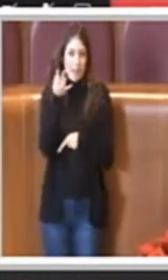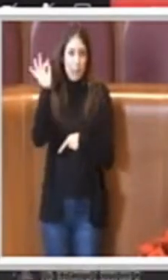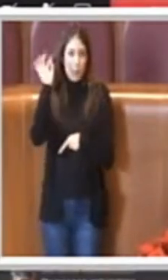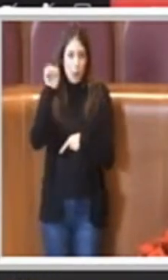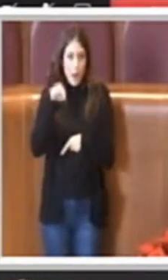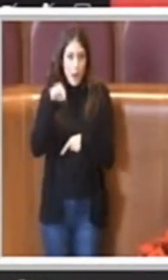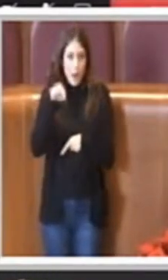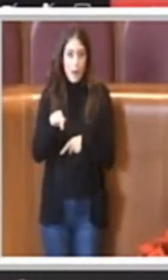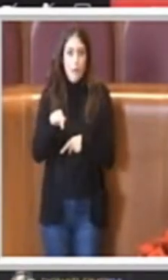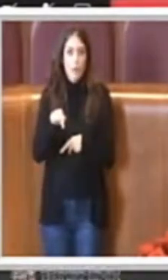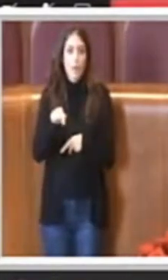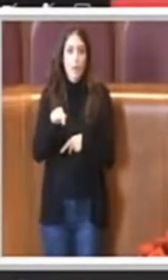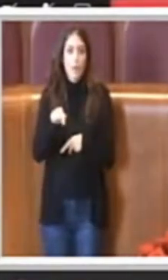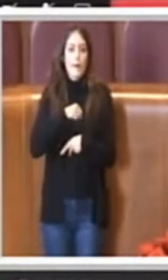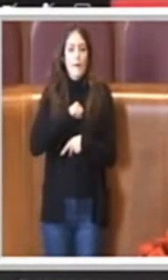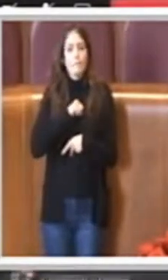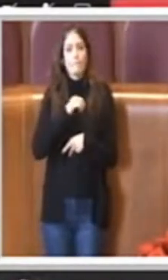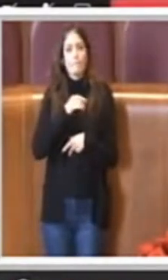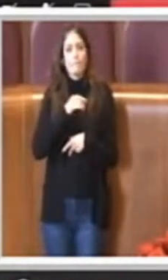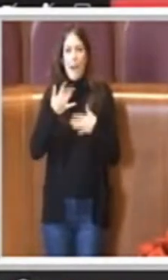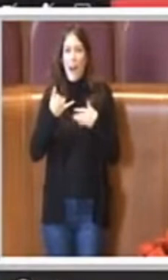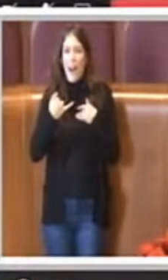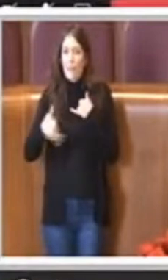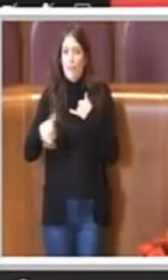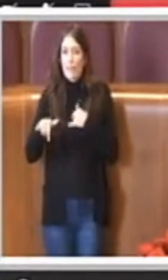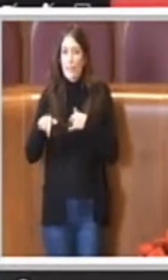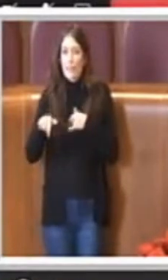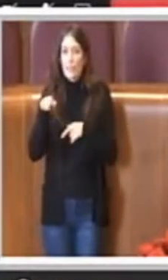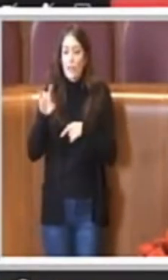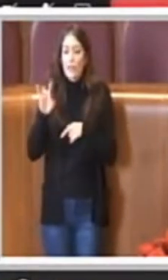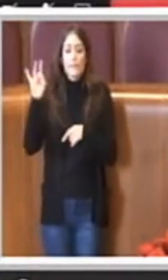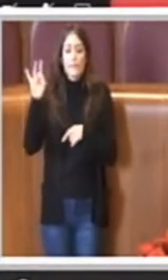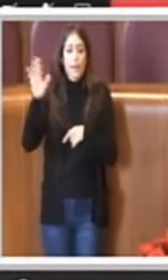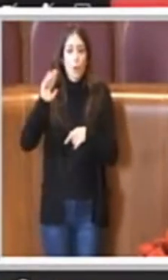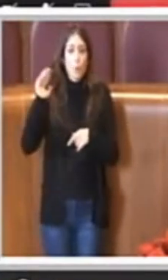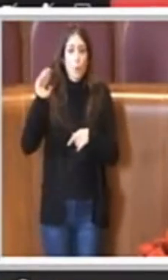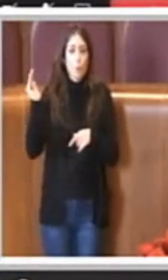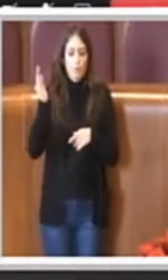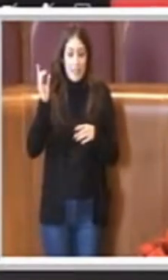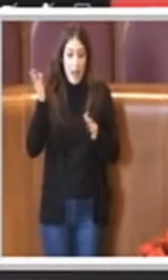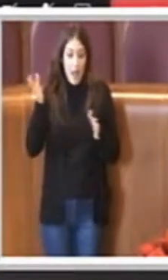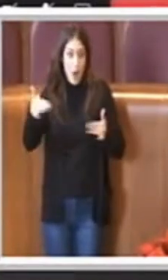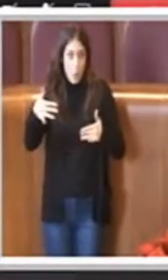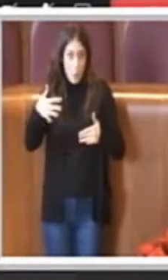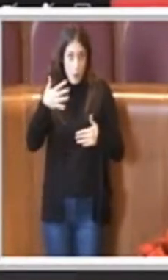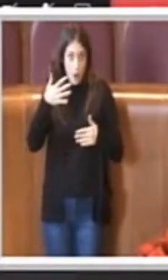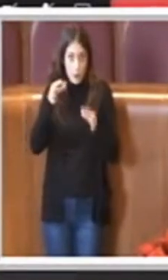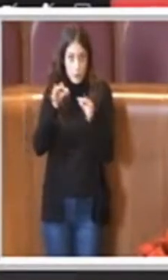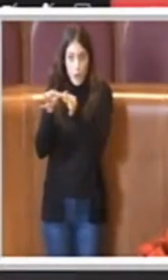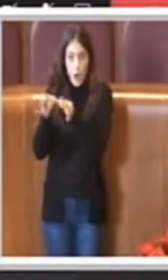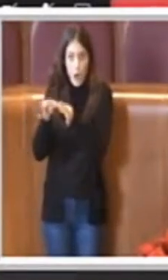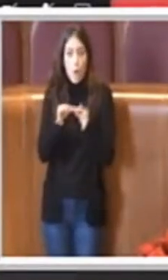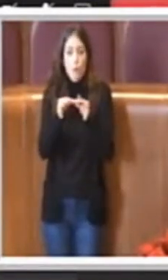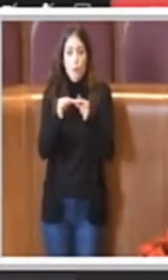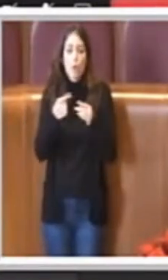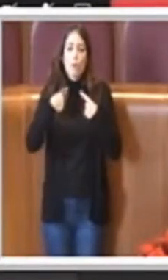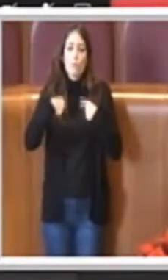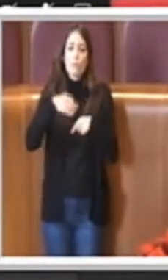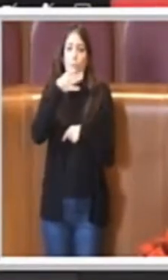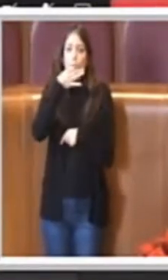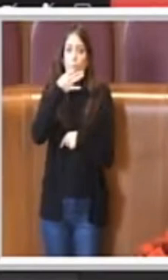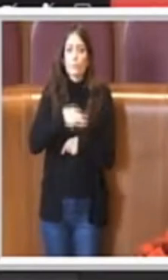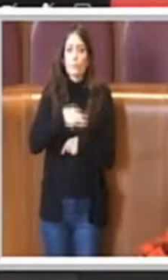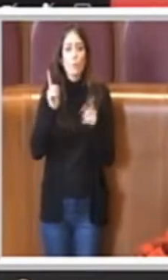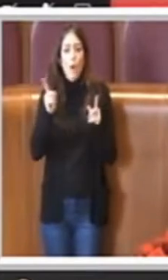credo che alla fine, insomma, se l'Aula lo vorrà, oggi finalmente potremmo dare un